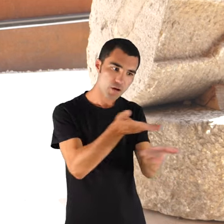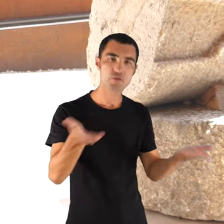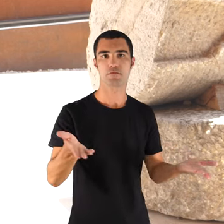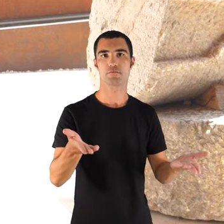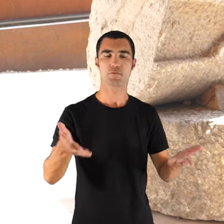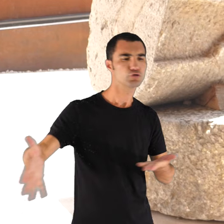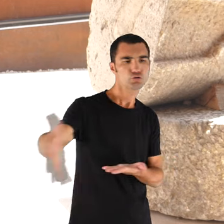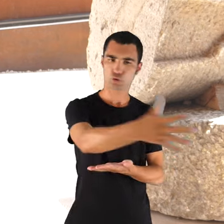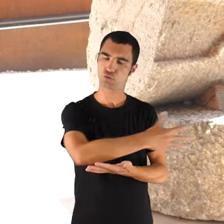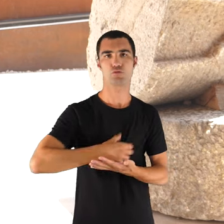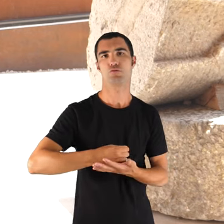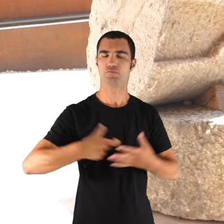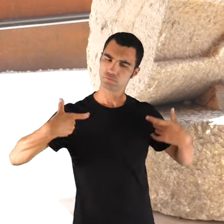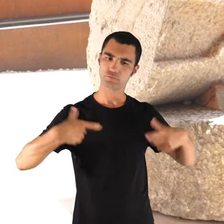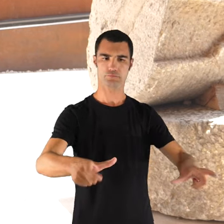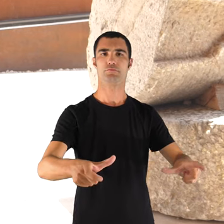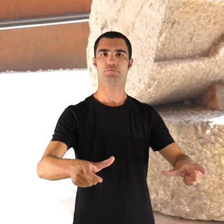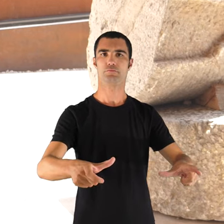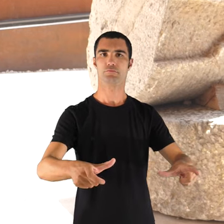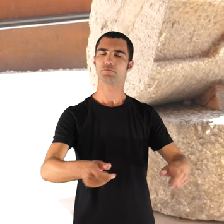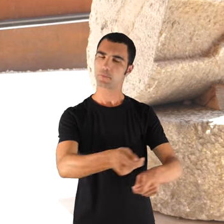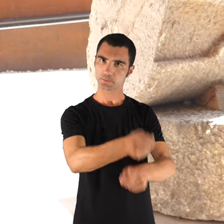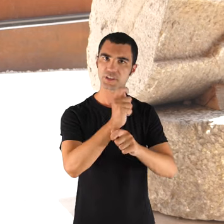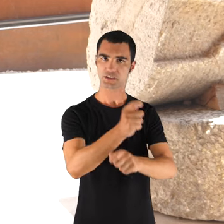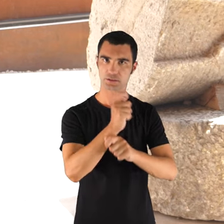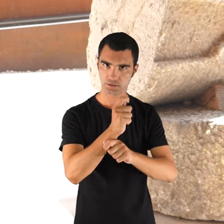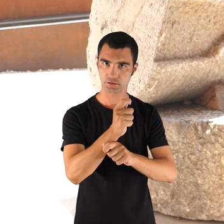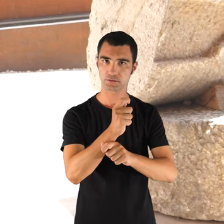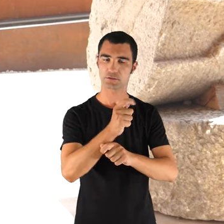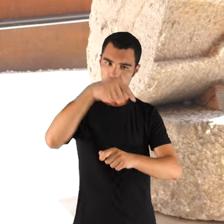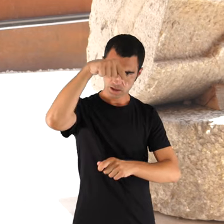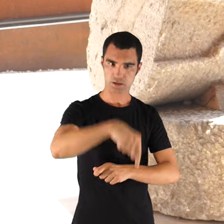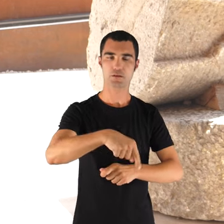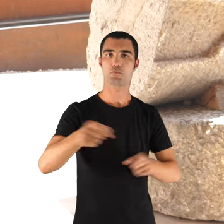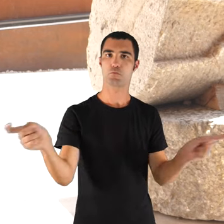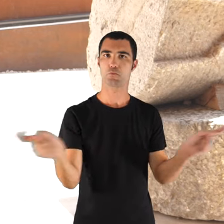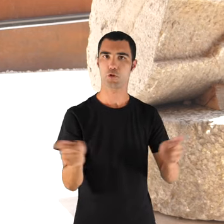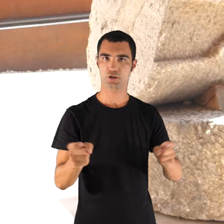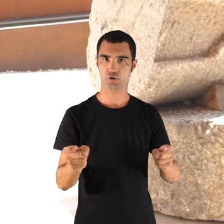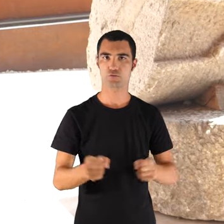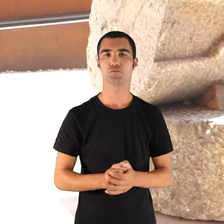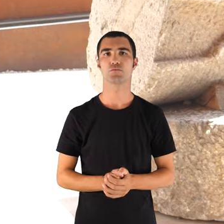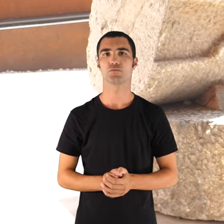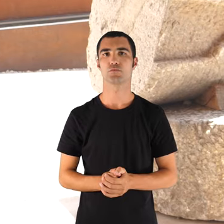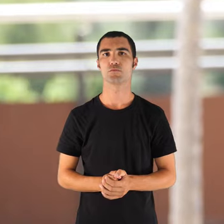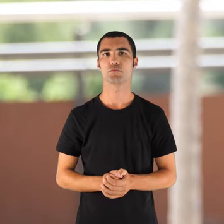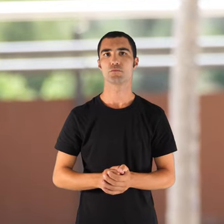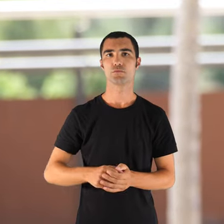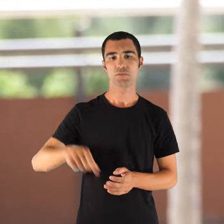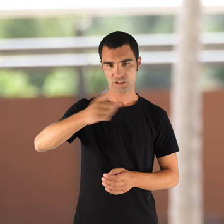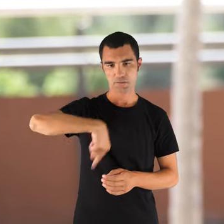la pesca a Esport. En Esport i a la província diríem.